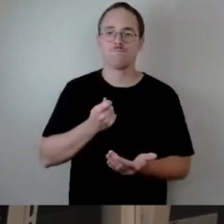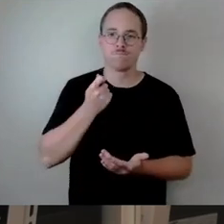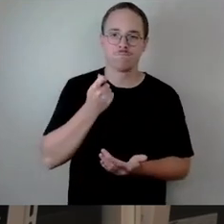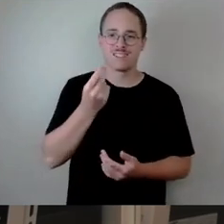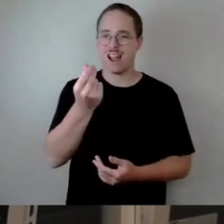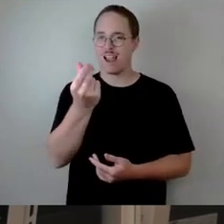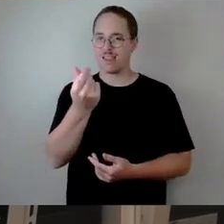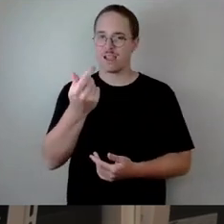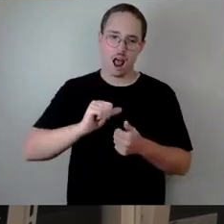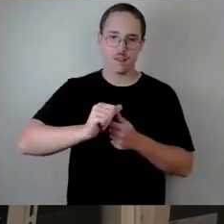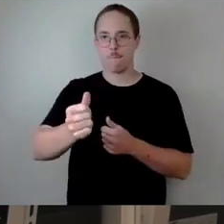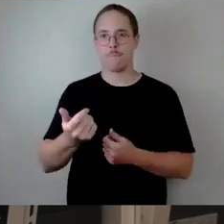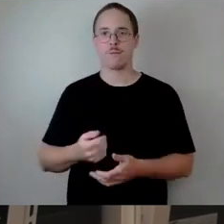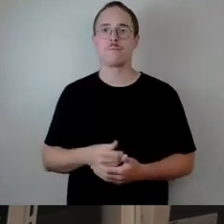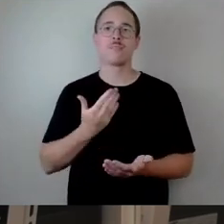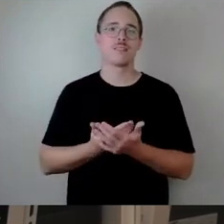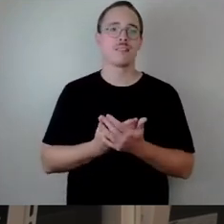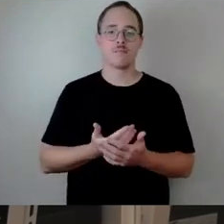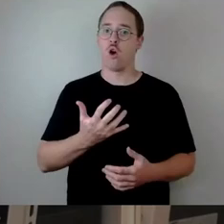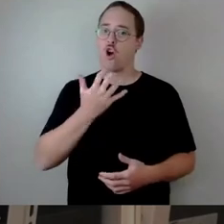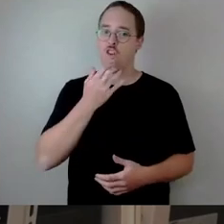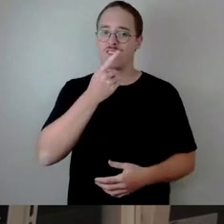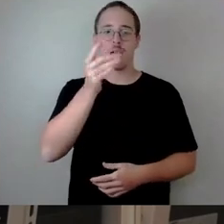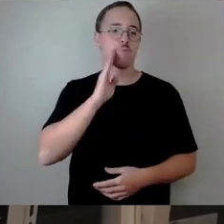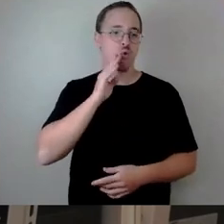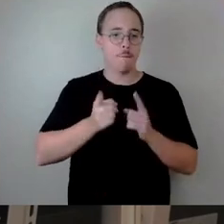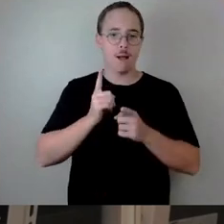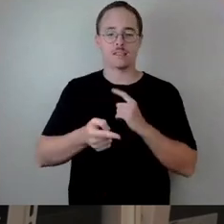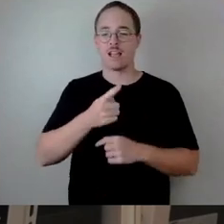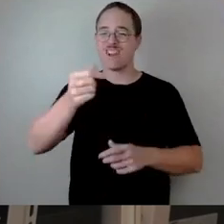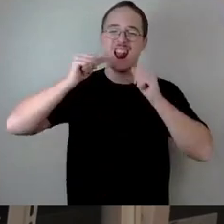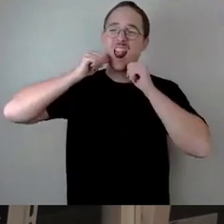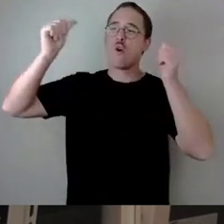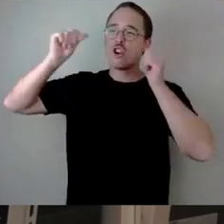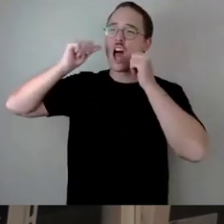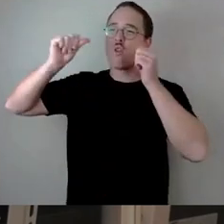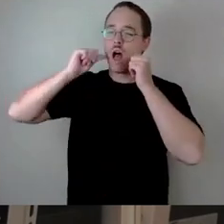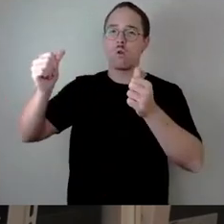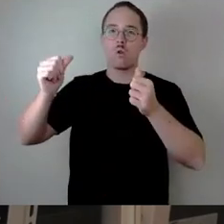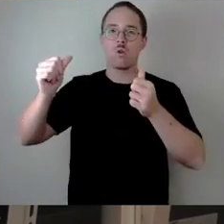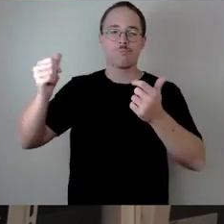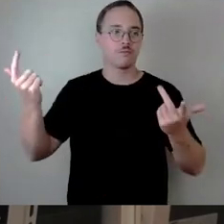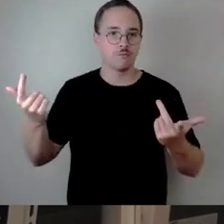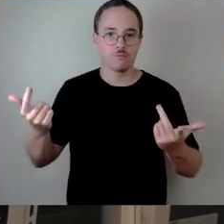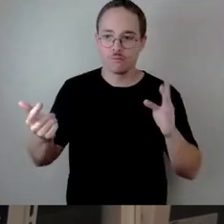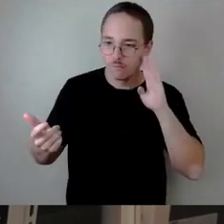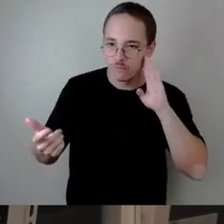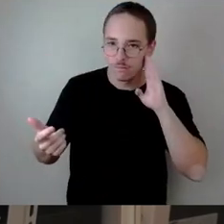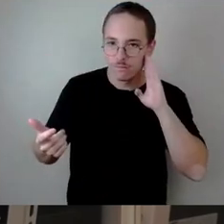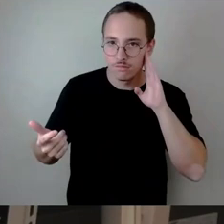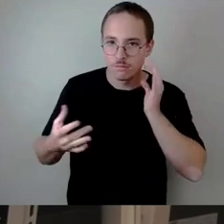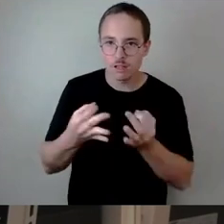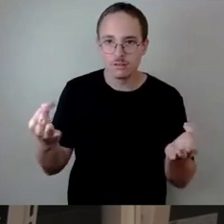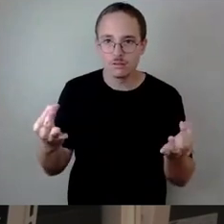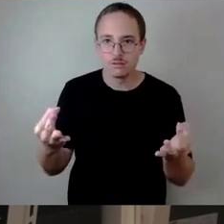beschließt oder nicht. Und leider höre ich an dieser Stelle relativ wenig von ihm. Ich höre vieles von ihm, dass 18 Jahre Feiern gut sind, das höre ich ganz